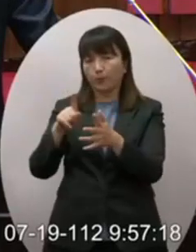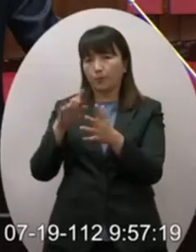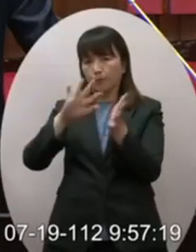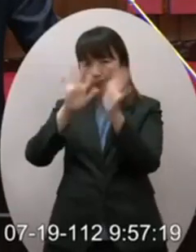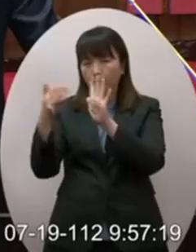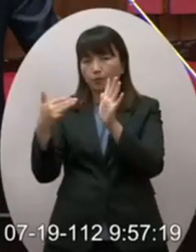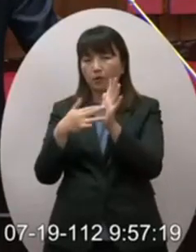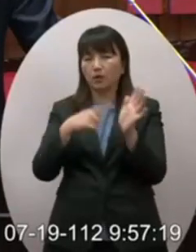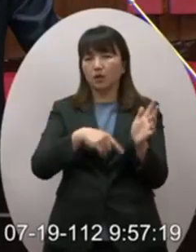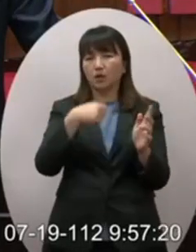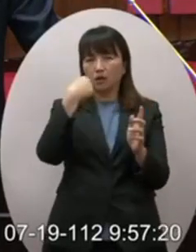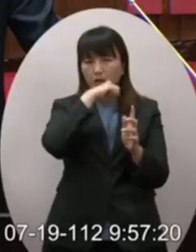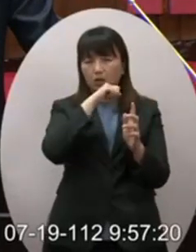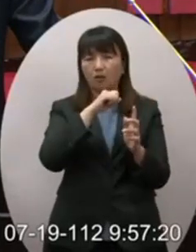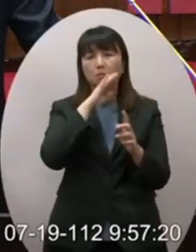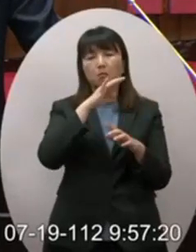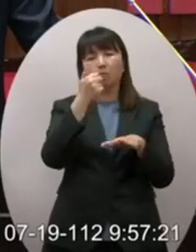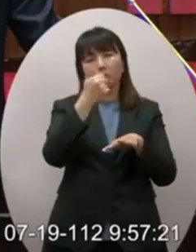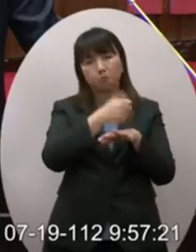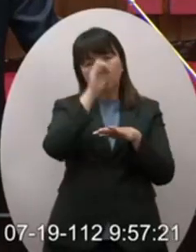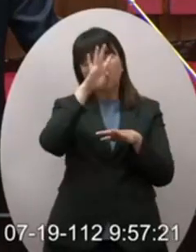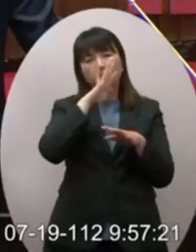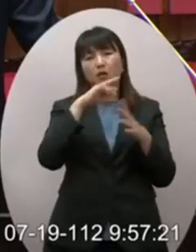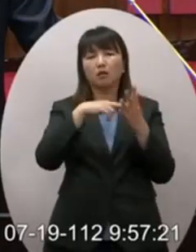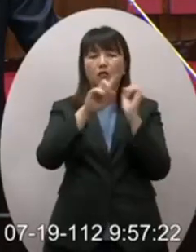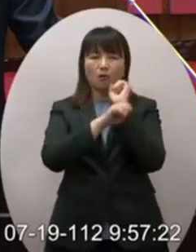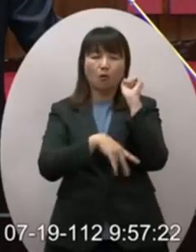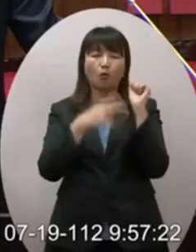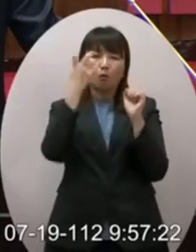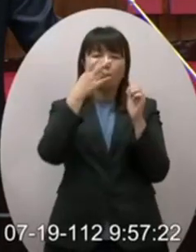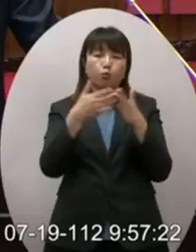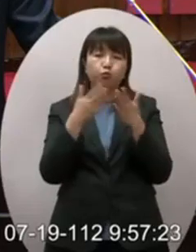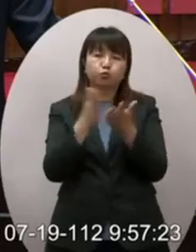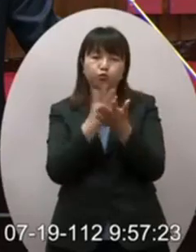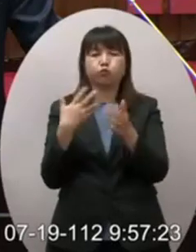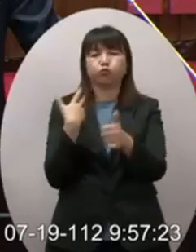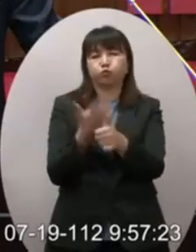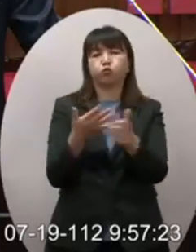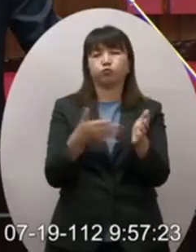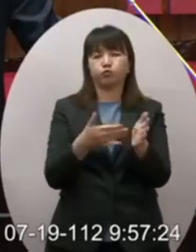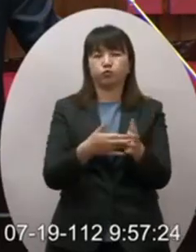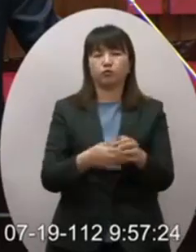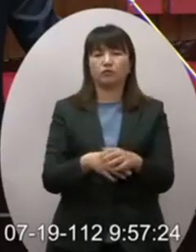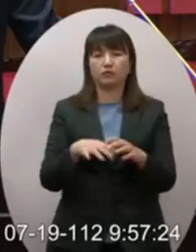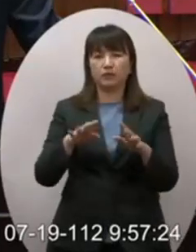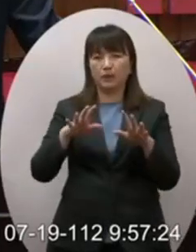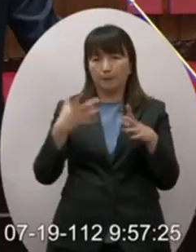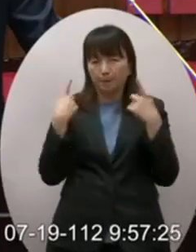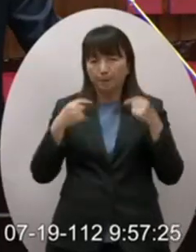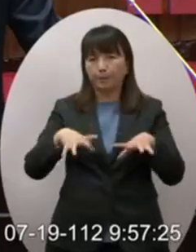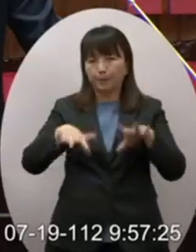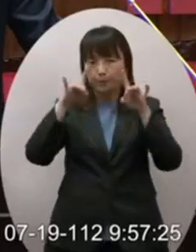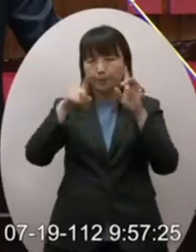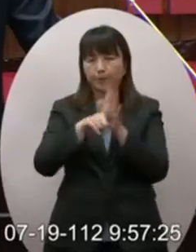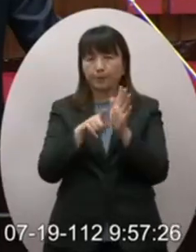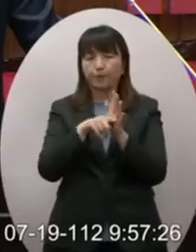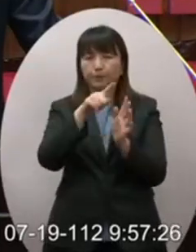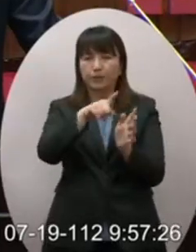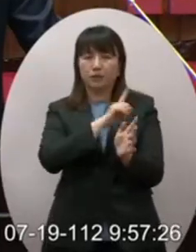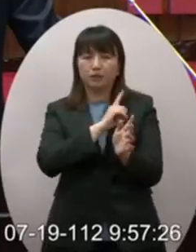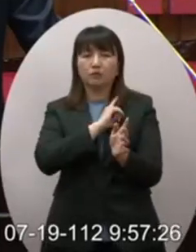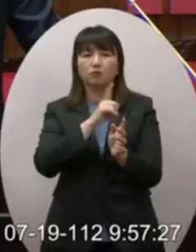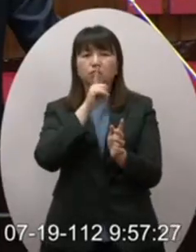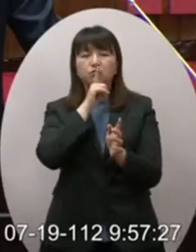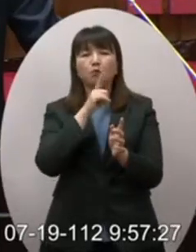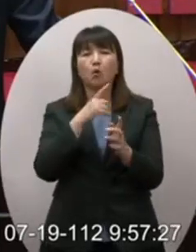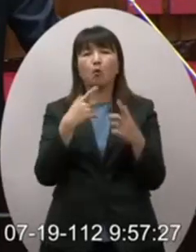之後我們的執政黨只好說好吧立法院要審就讓你們審吧不是要OK一開始院長你這個否